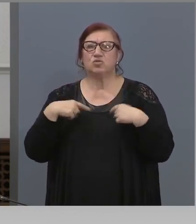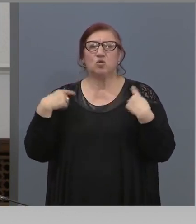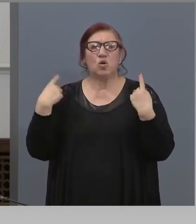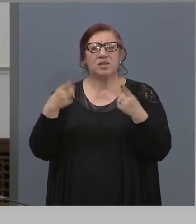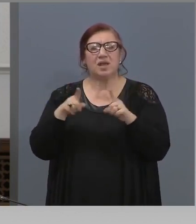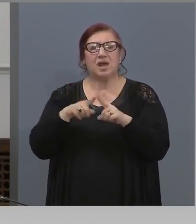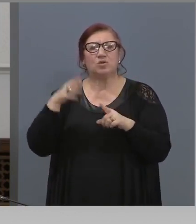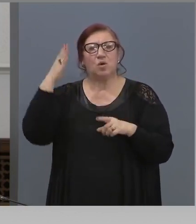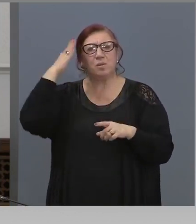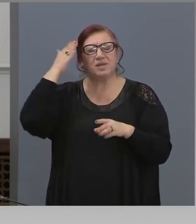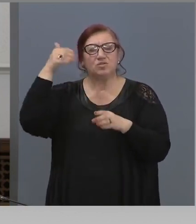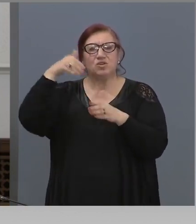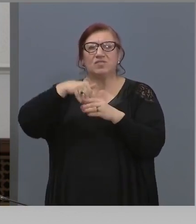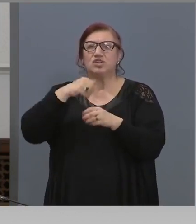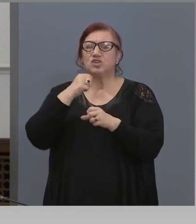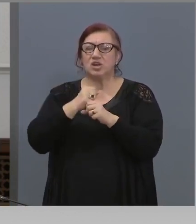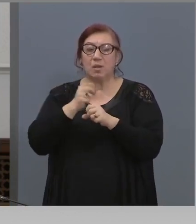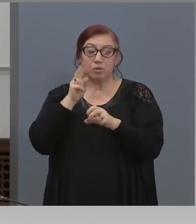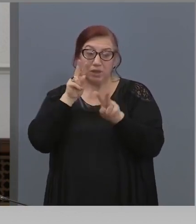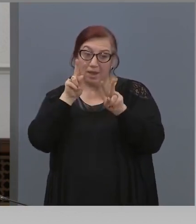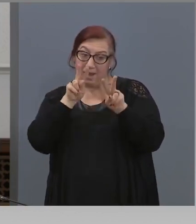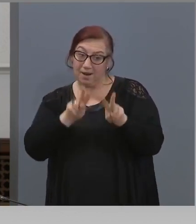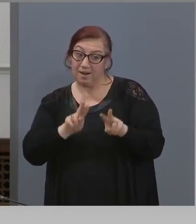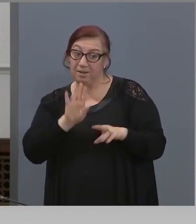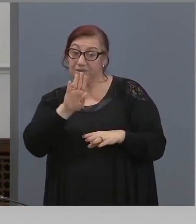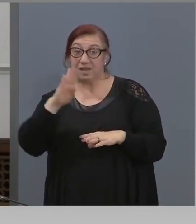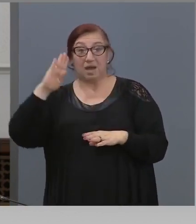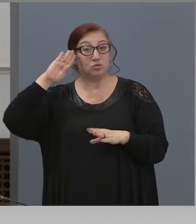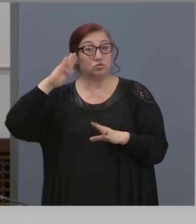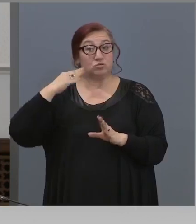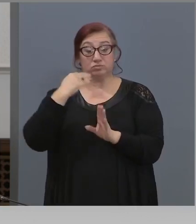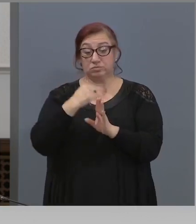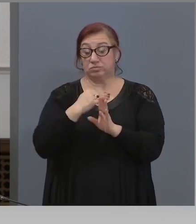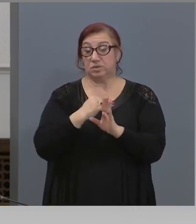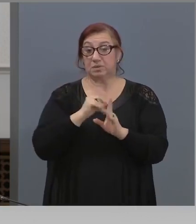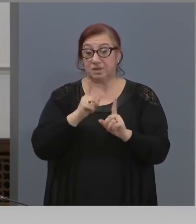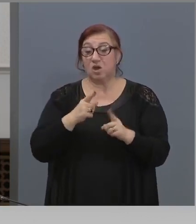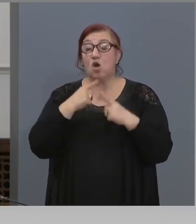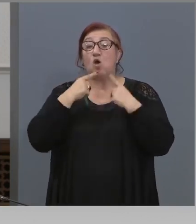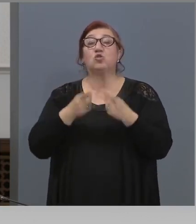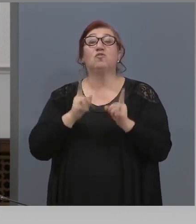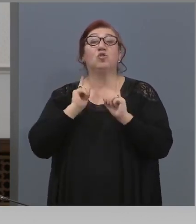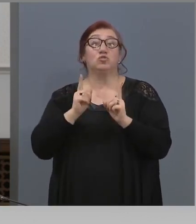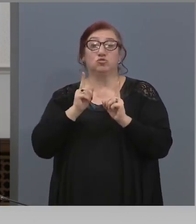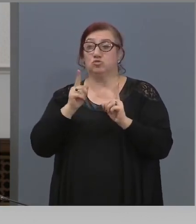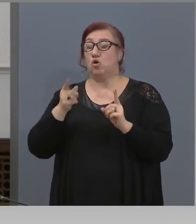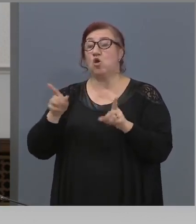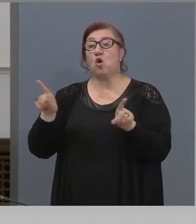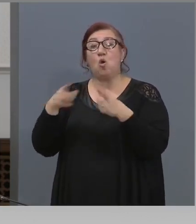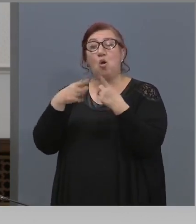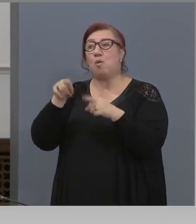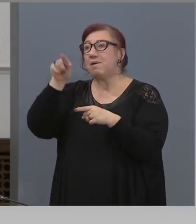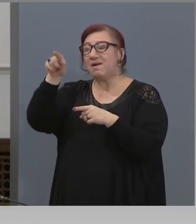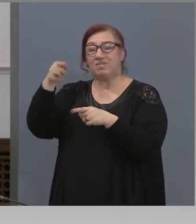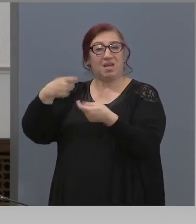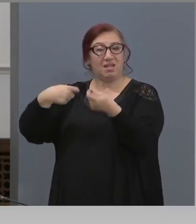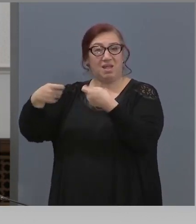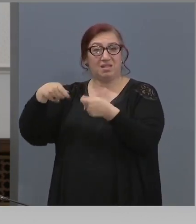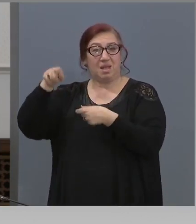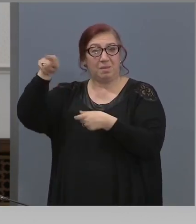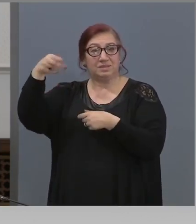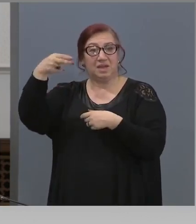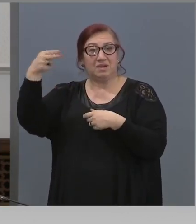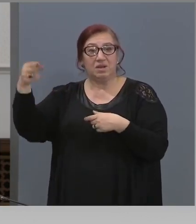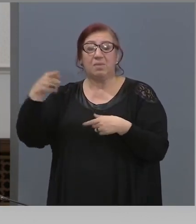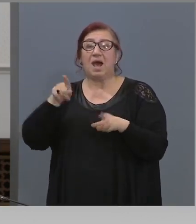вътреща работа са един за тяхното спазване, но отговорностите са на управителите и собствениците на тези пазари, както отговорни са